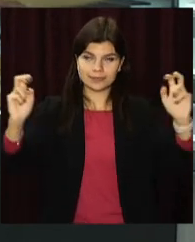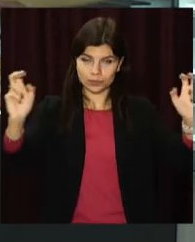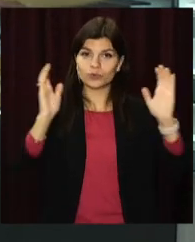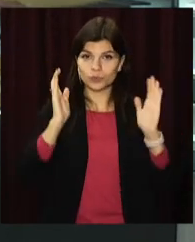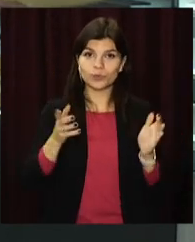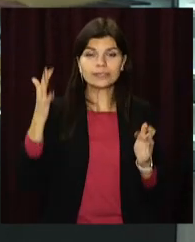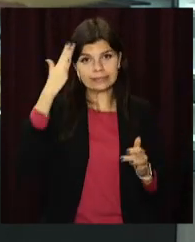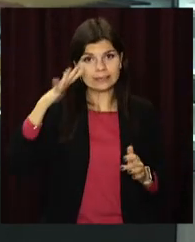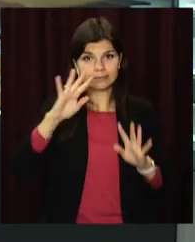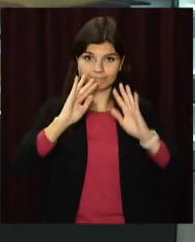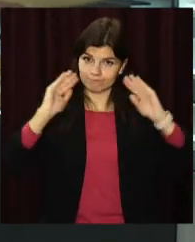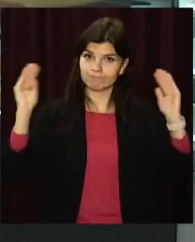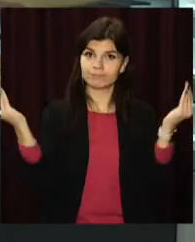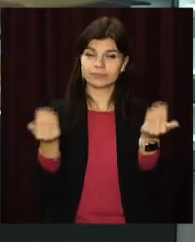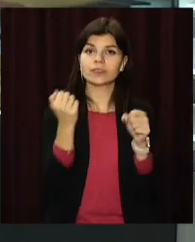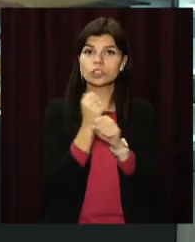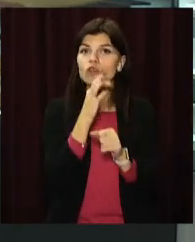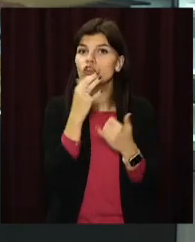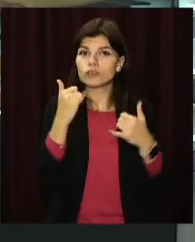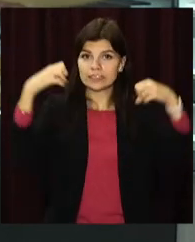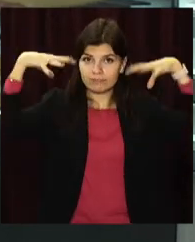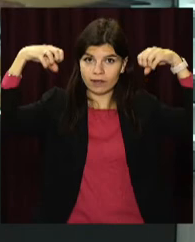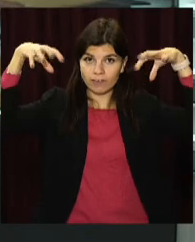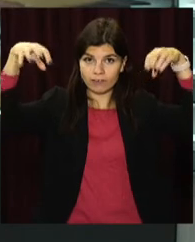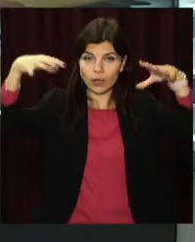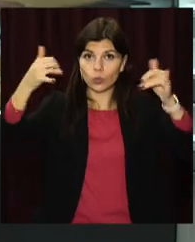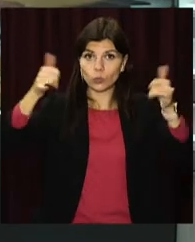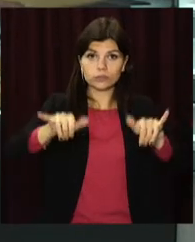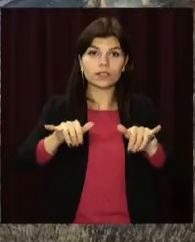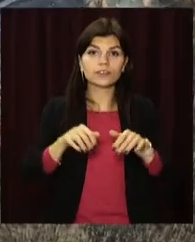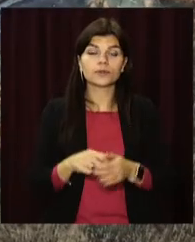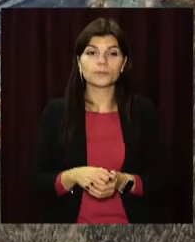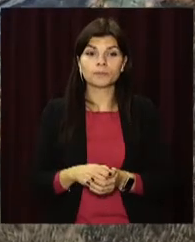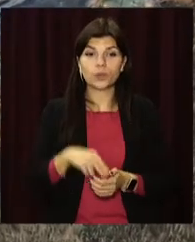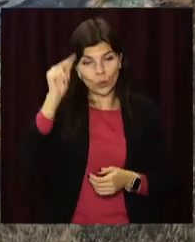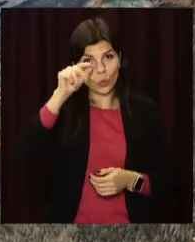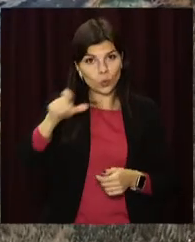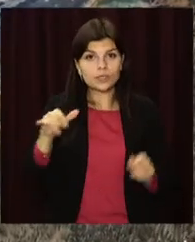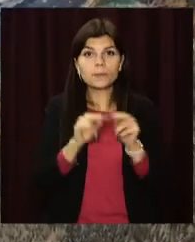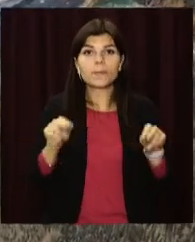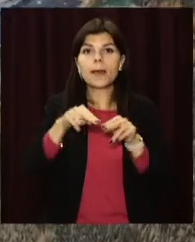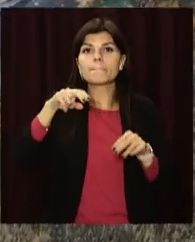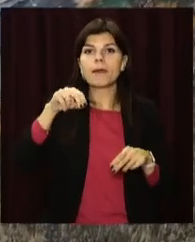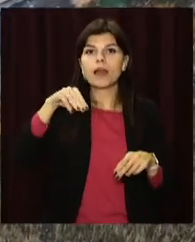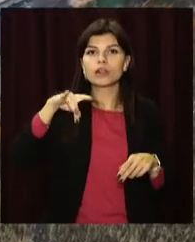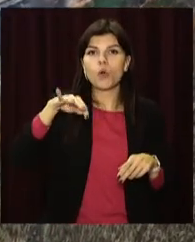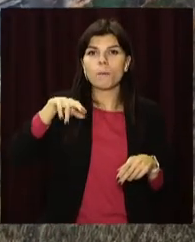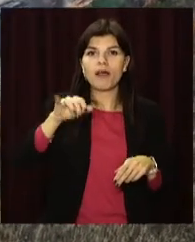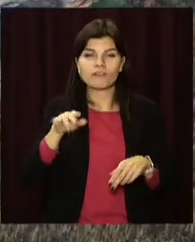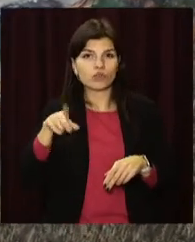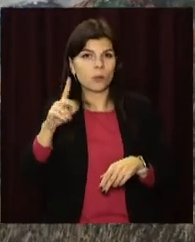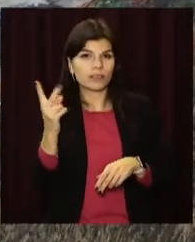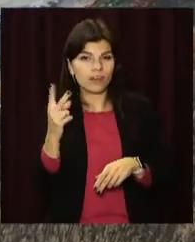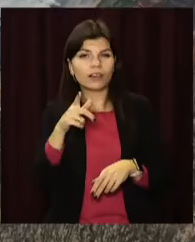спорткомплексу огородять і змонтують сучасне освітлення. Учні та педагоги Петропавлівського ліцею номер два